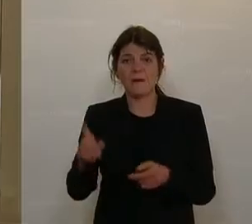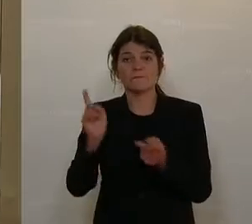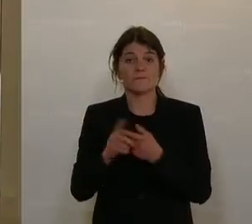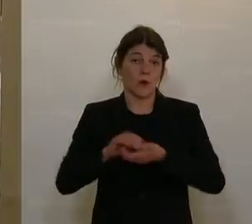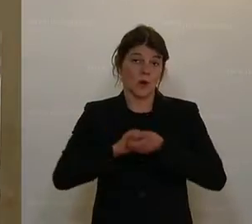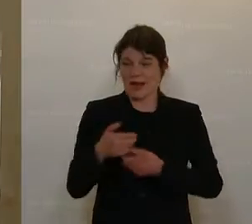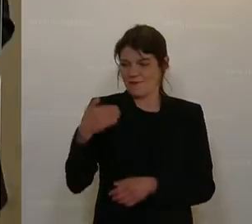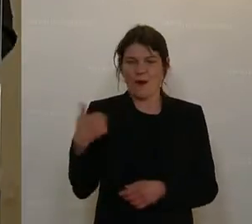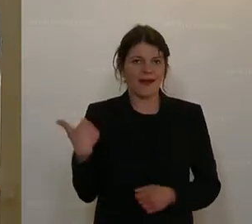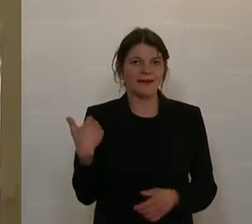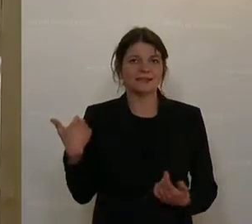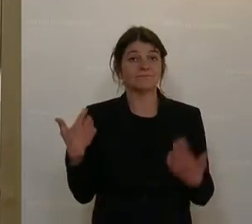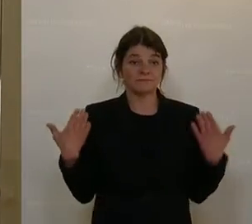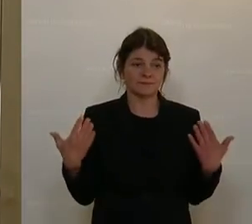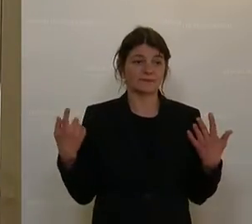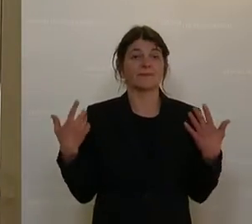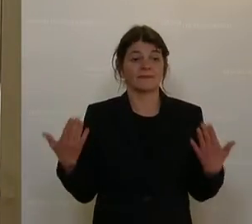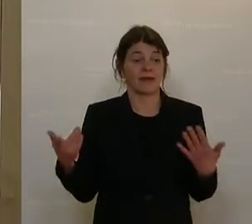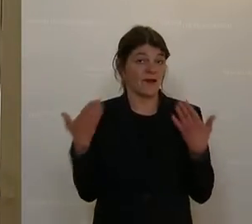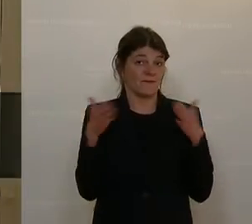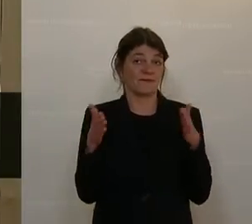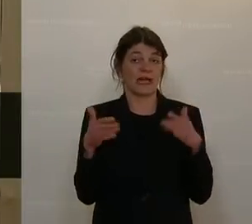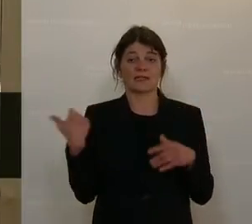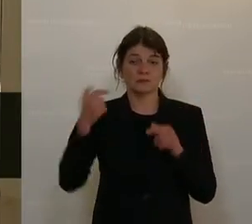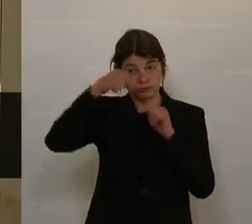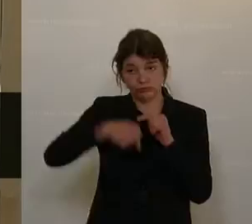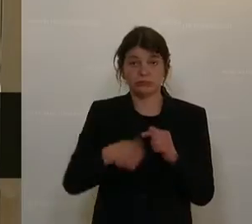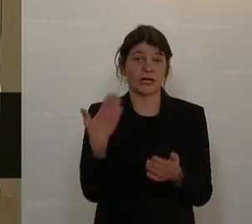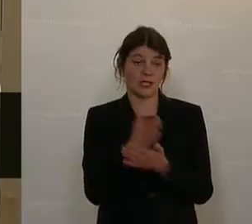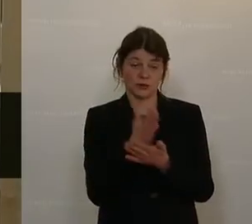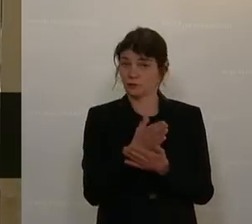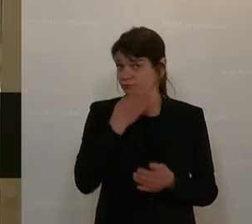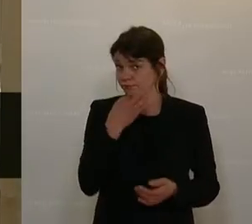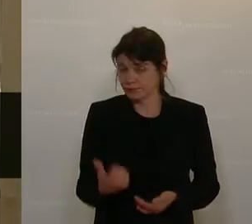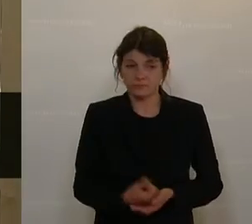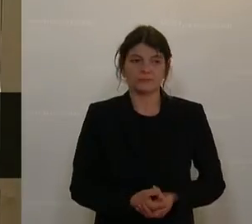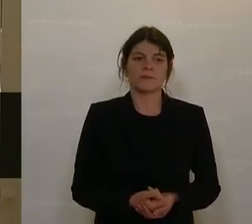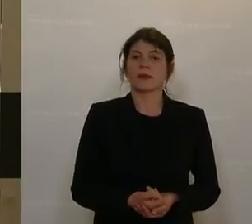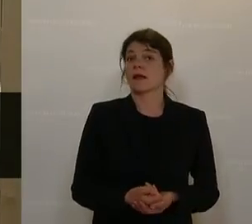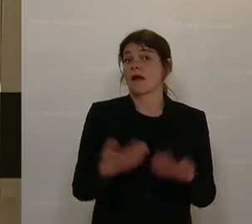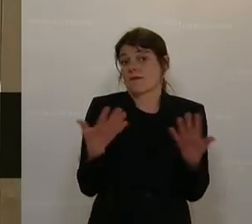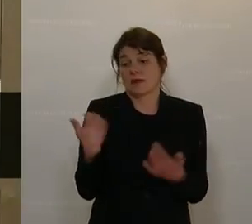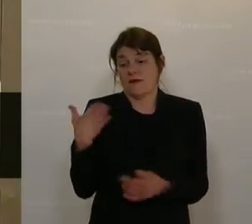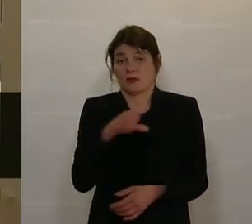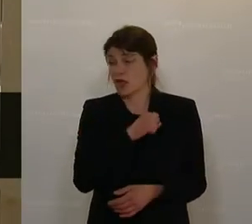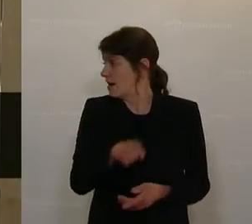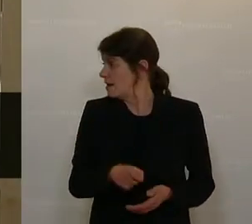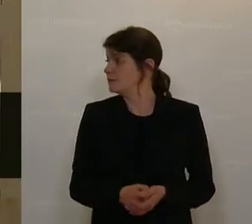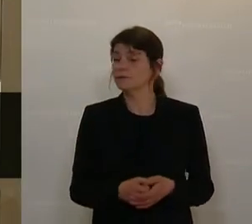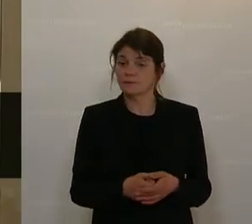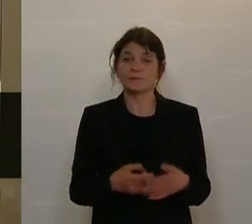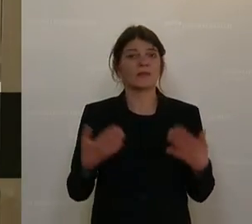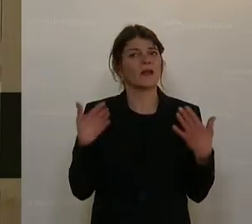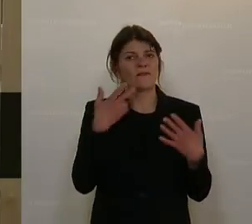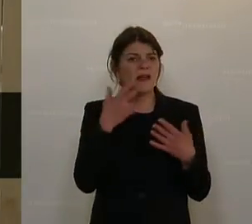Der Kollege Furt schon ausführlich ausgeführt haben, was hier gelungen ist. Und ich möchte es schon ein bisschen